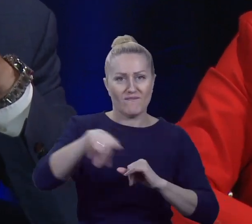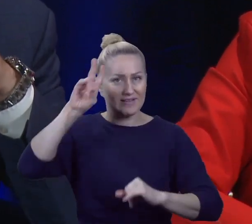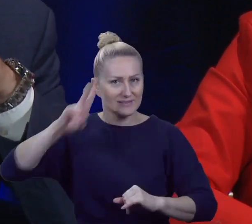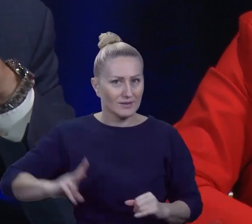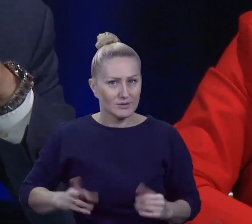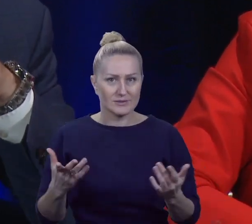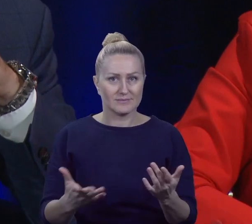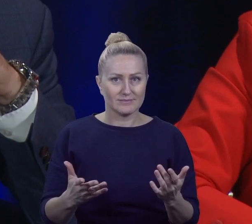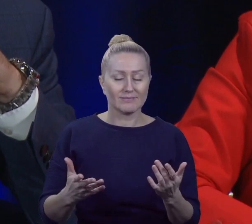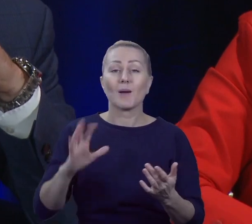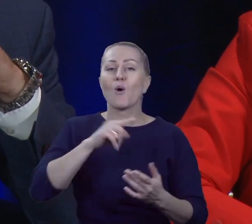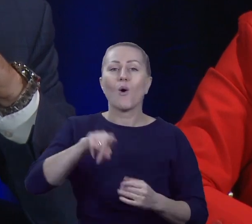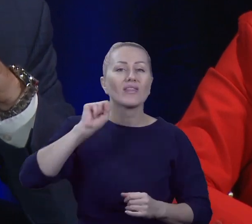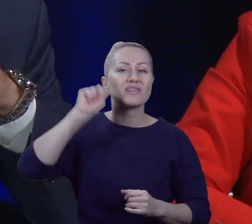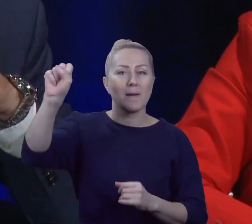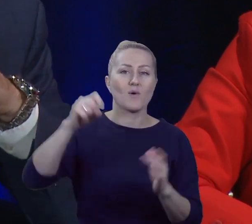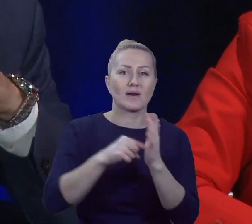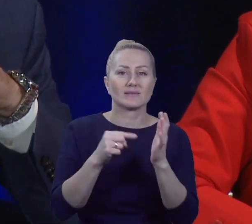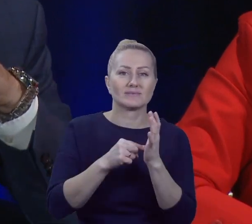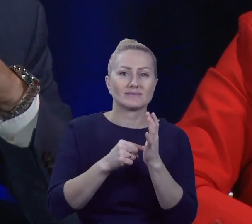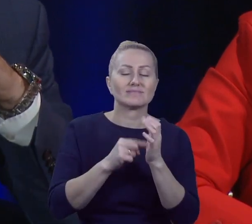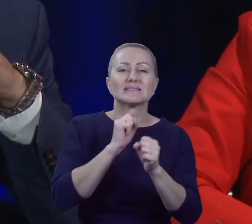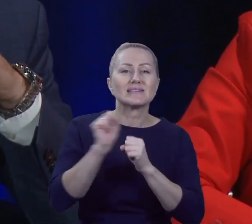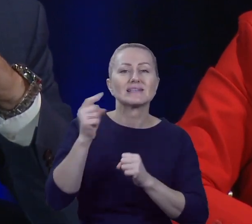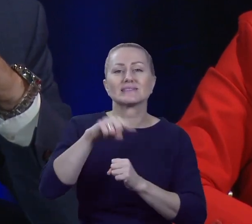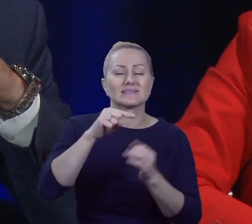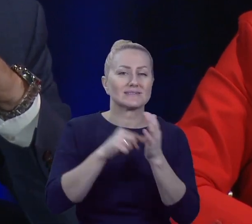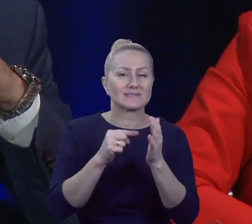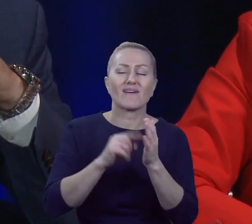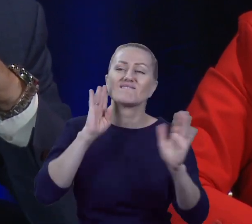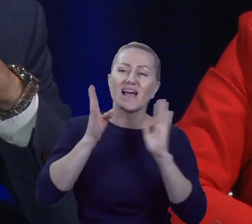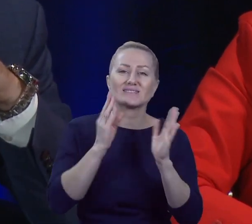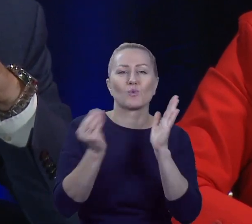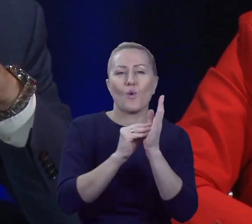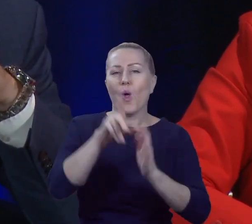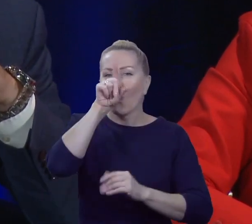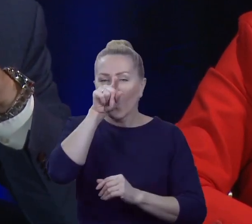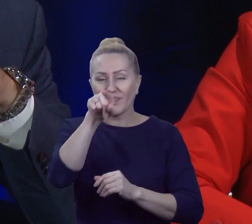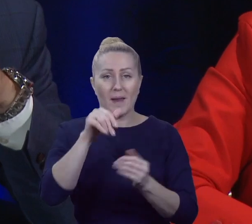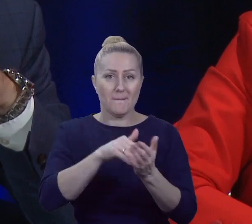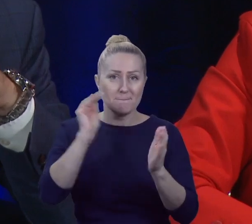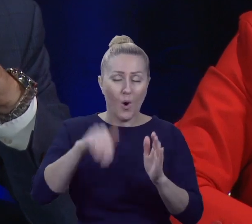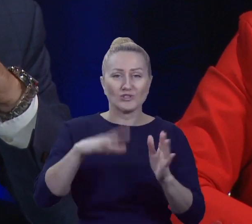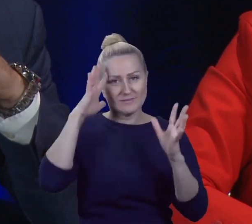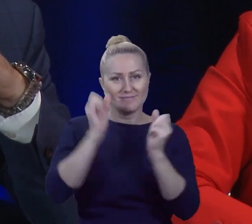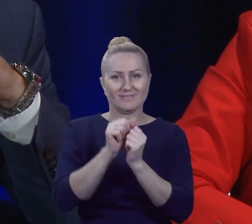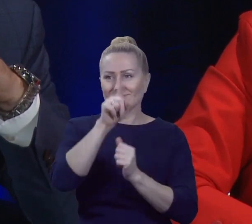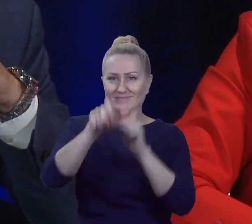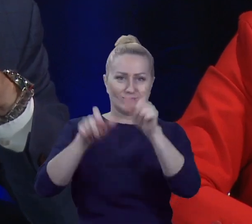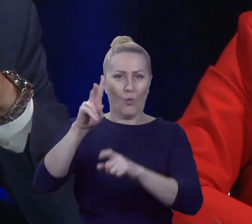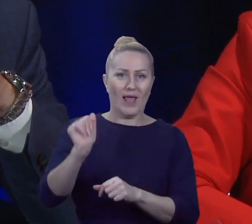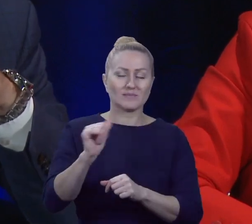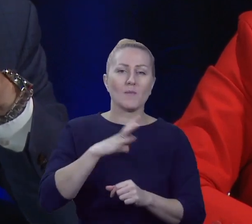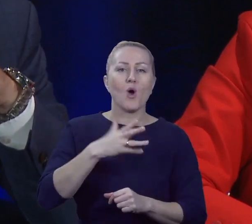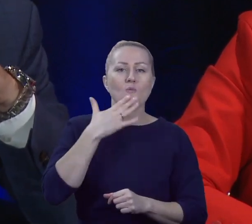o tym, że źle działa demokracja jest rzeczą szalenie prostą. I na Facebooku, na Twitterze Państwo znajdziecie tych ekspertów, którzy mówią,